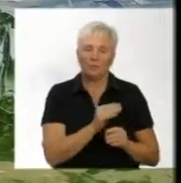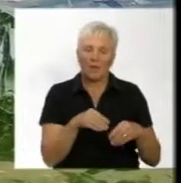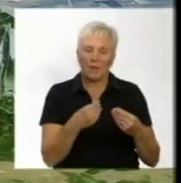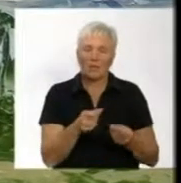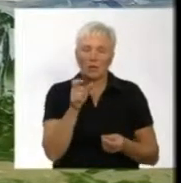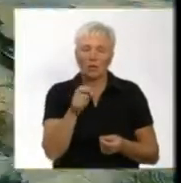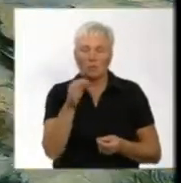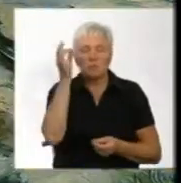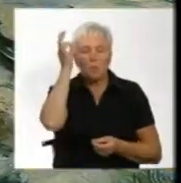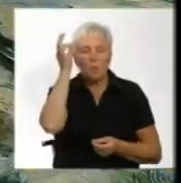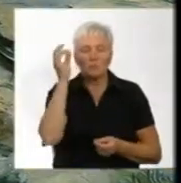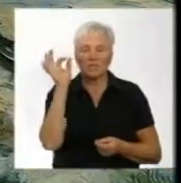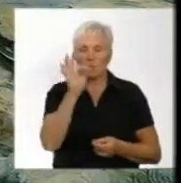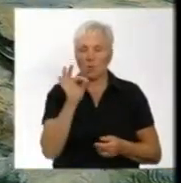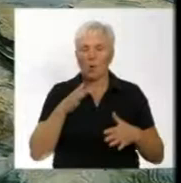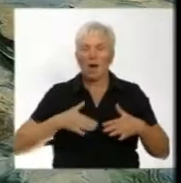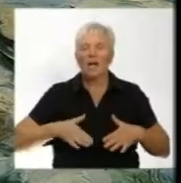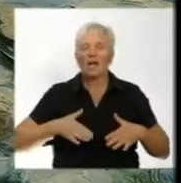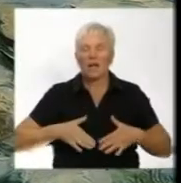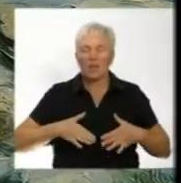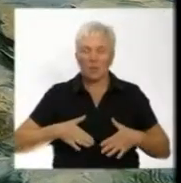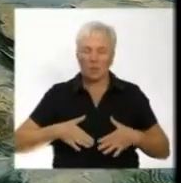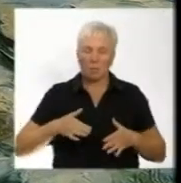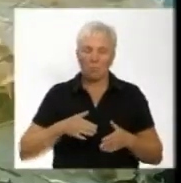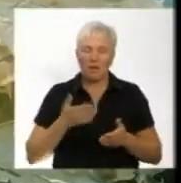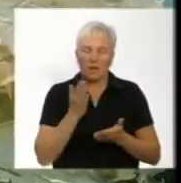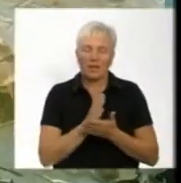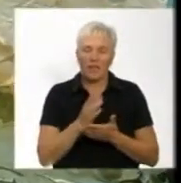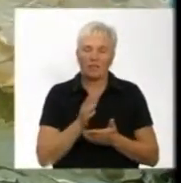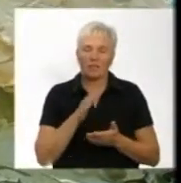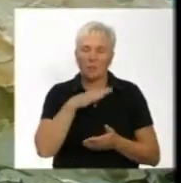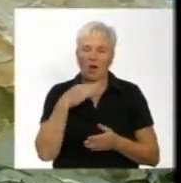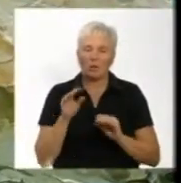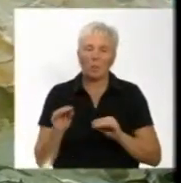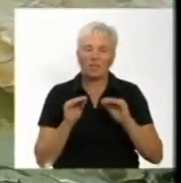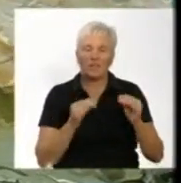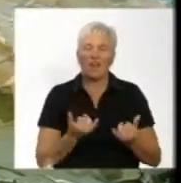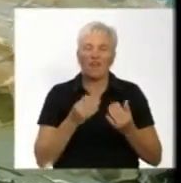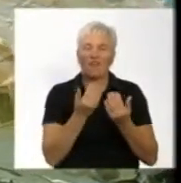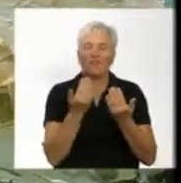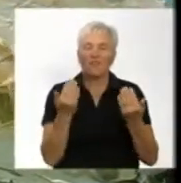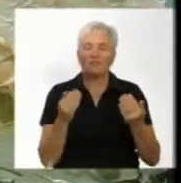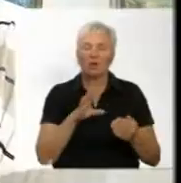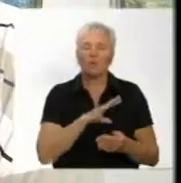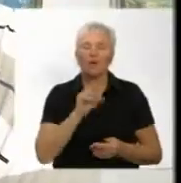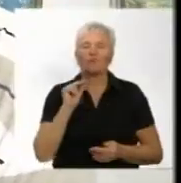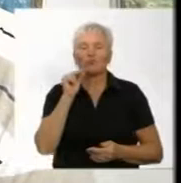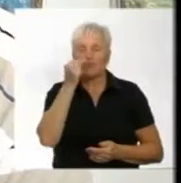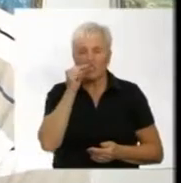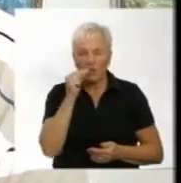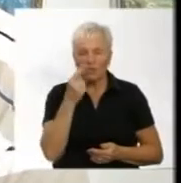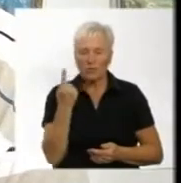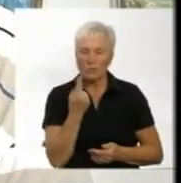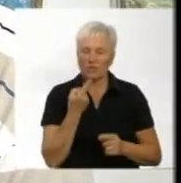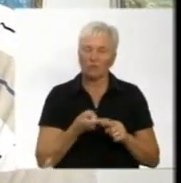спогади. Тим паче, що багато людей, це переселенці з Криму, скажімо, виставка була в Чернігові, перша в